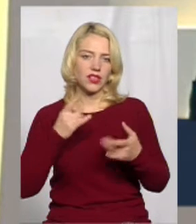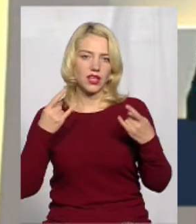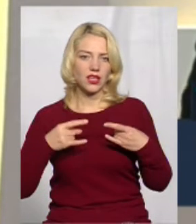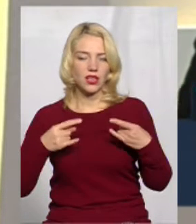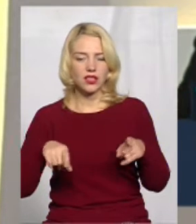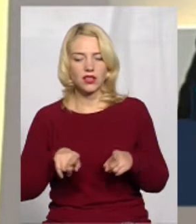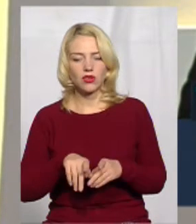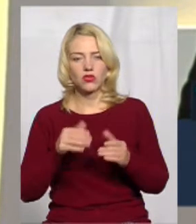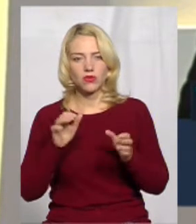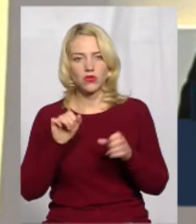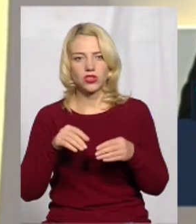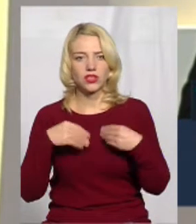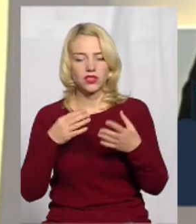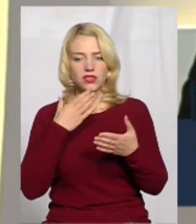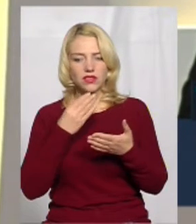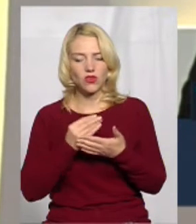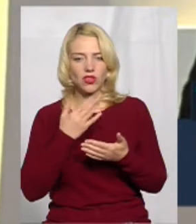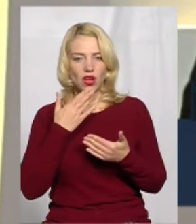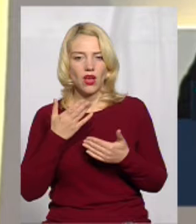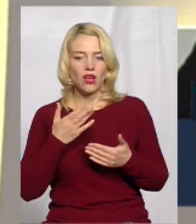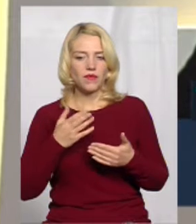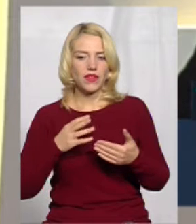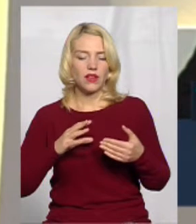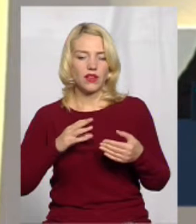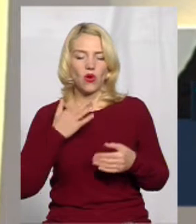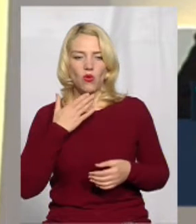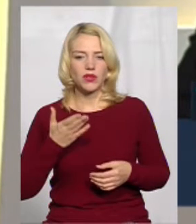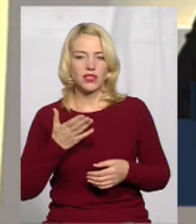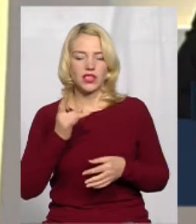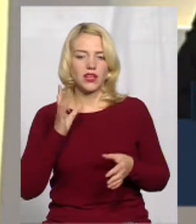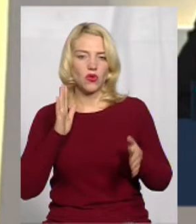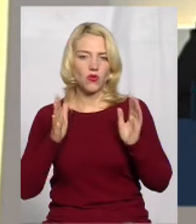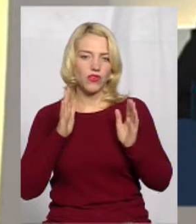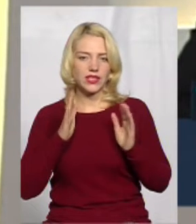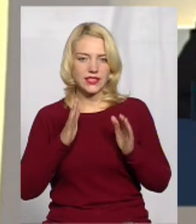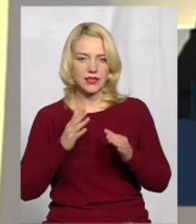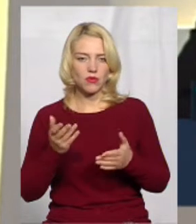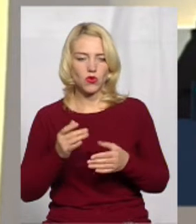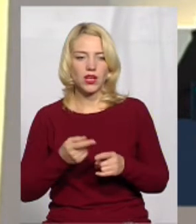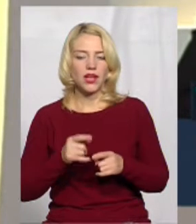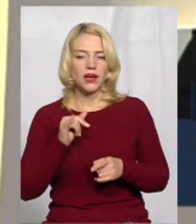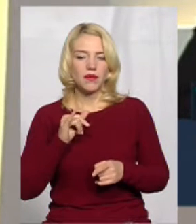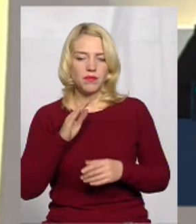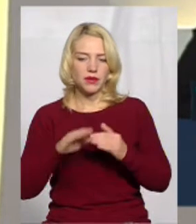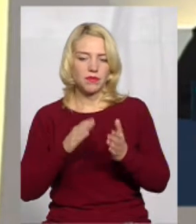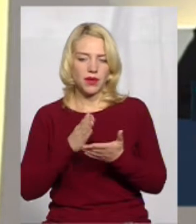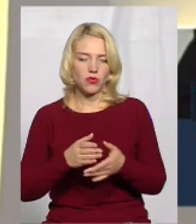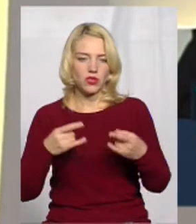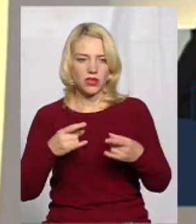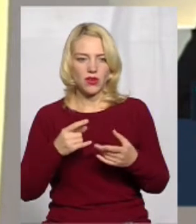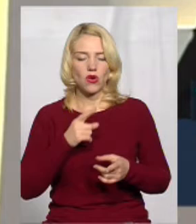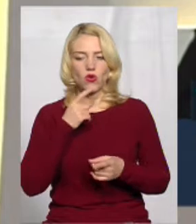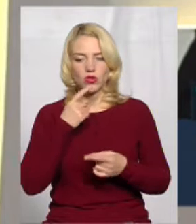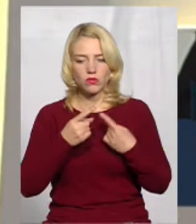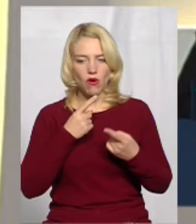також ви можете ставити свої коментарі у мережі Фейсбук під прямою трансляцією. Розмову про зміну